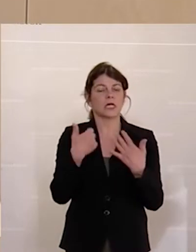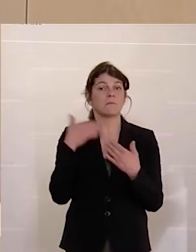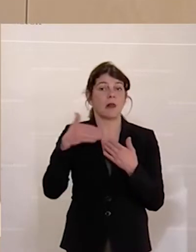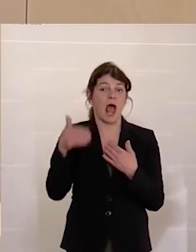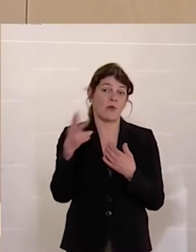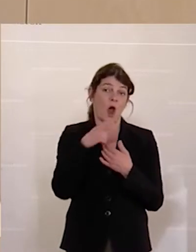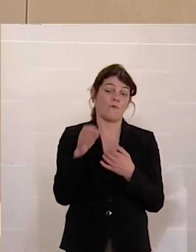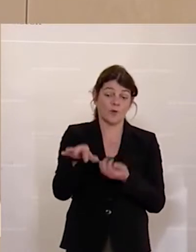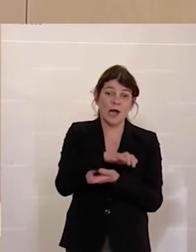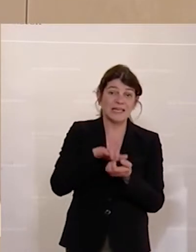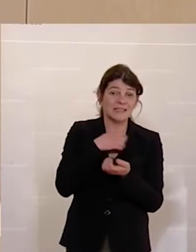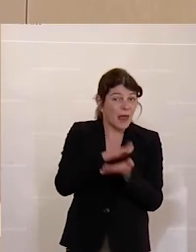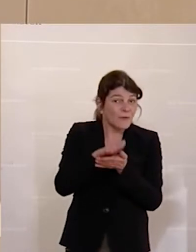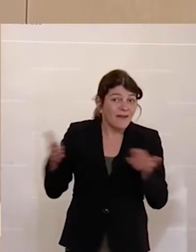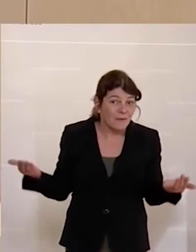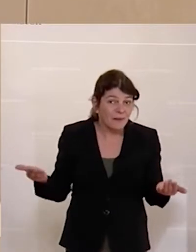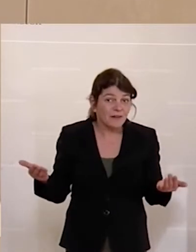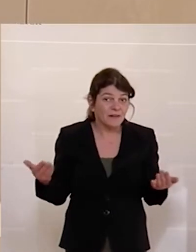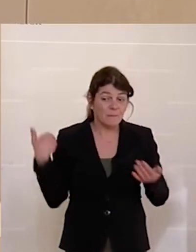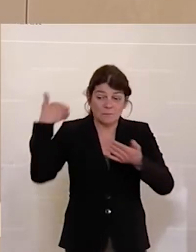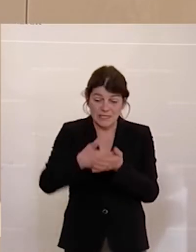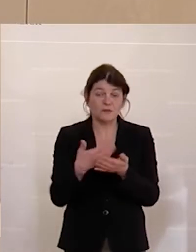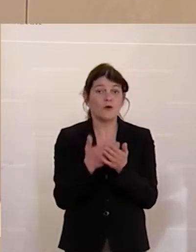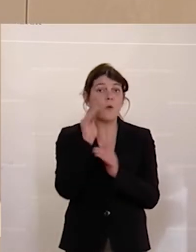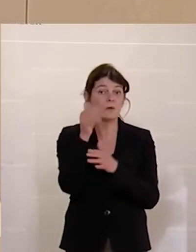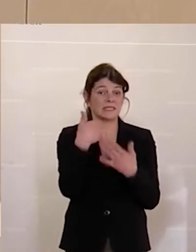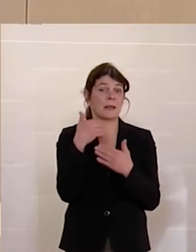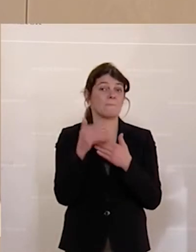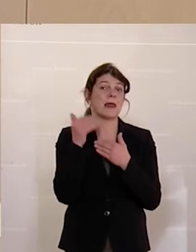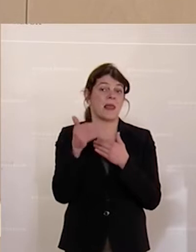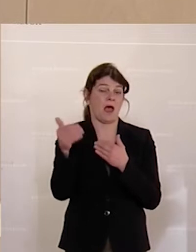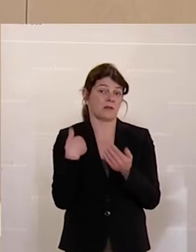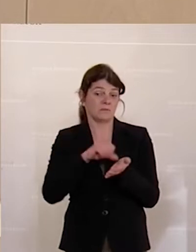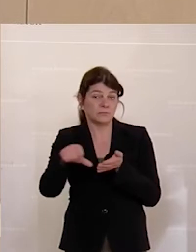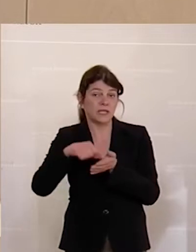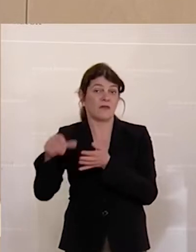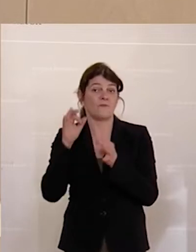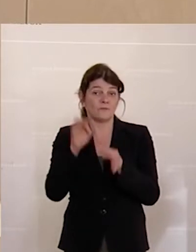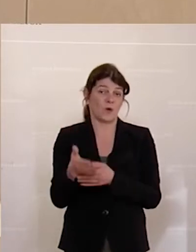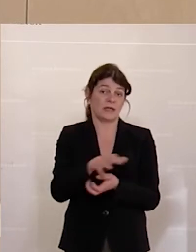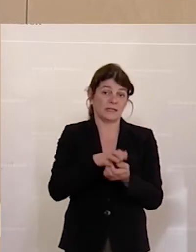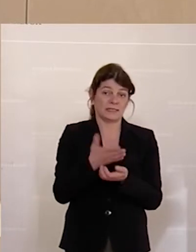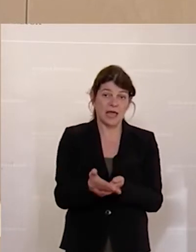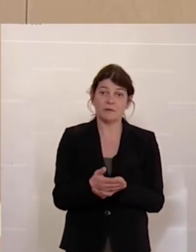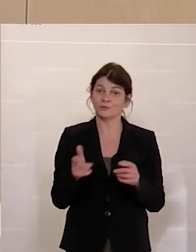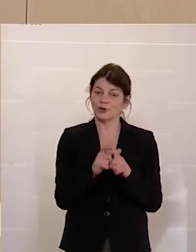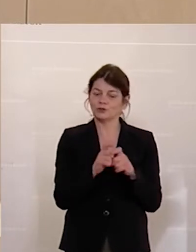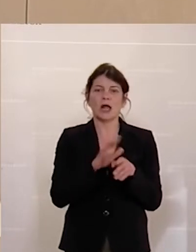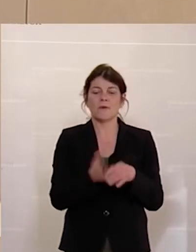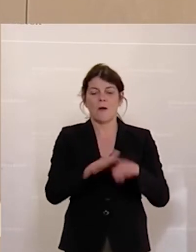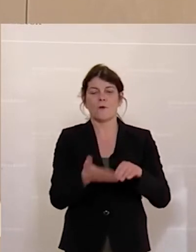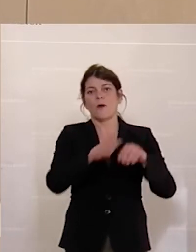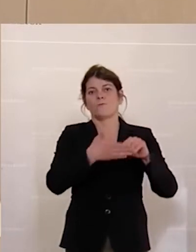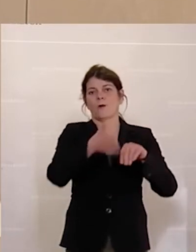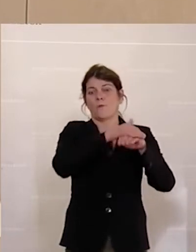ausgegeben. Über 60 Milliarden wurden bis jetzt bereits ausgegeben. Das wurde bei den Schulden einfach angehäuft. Und was jetzt